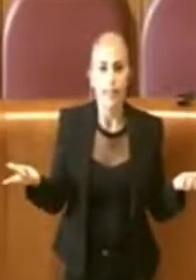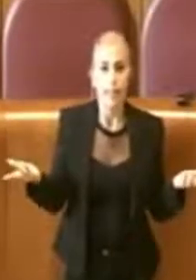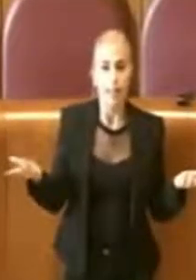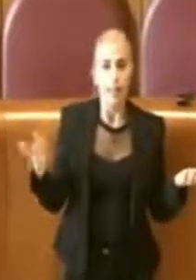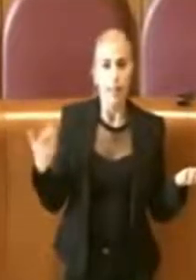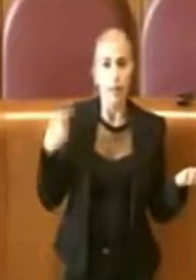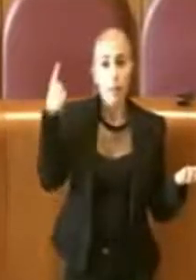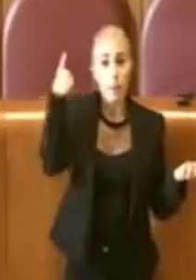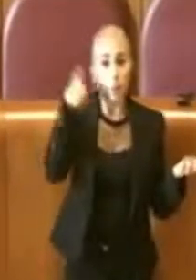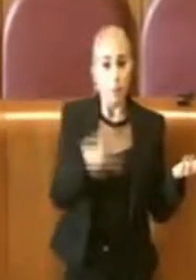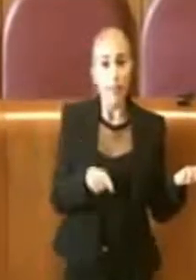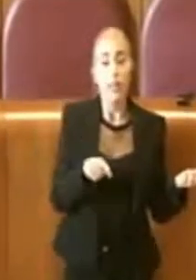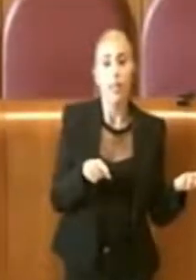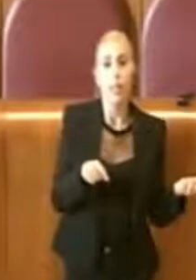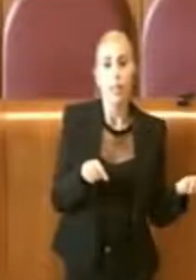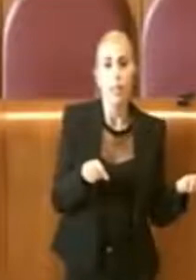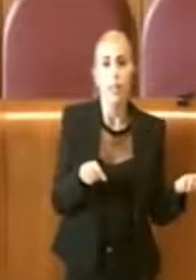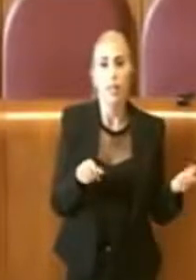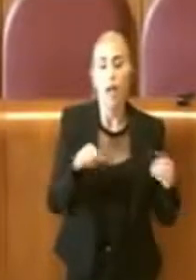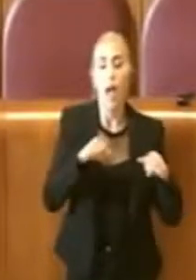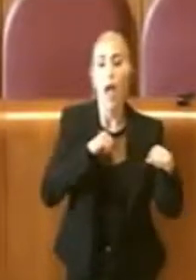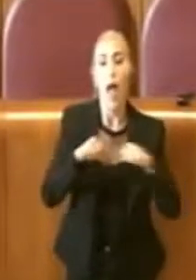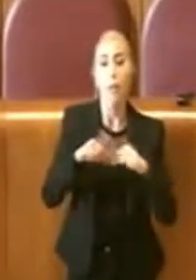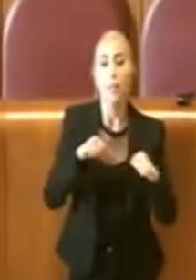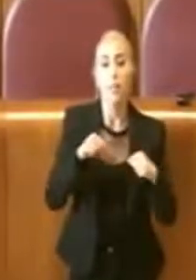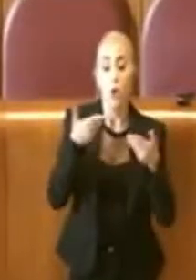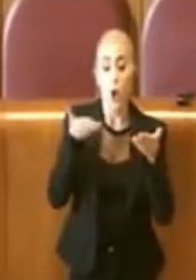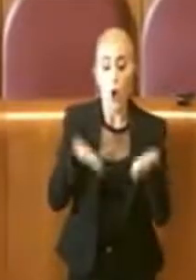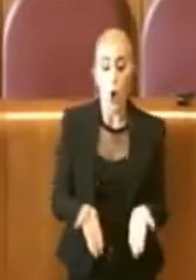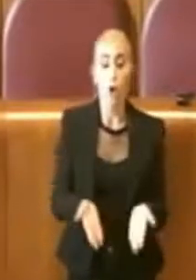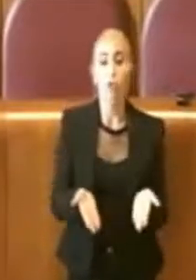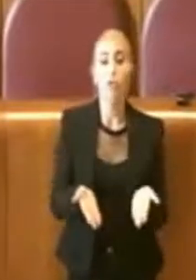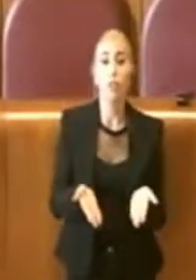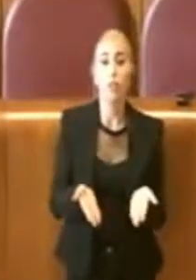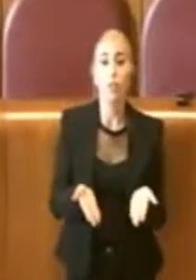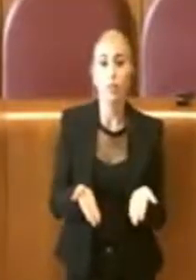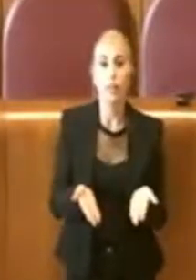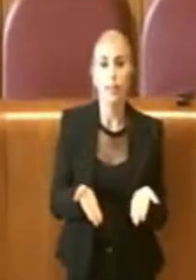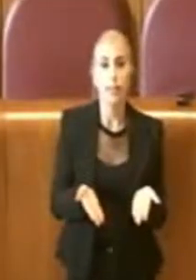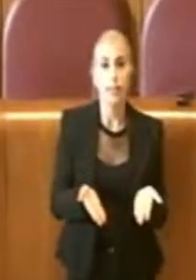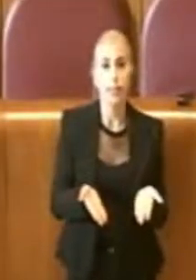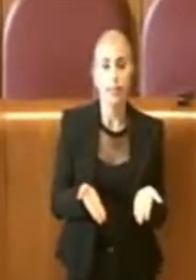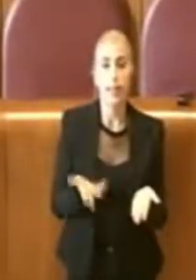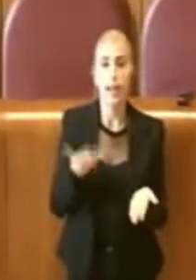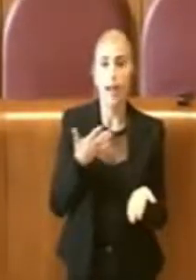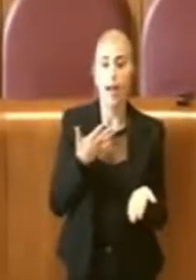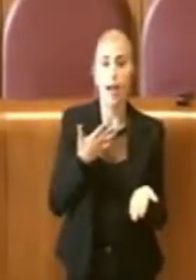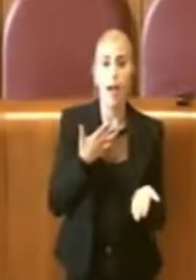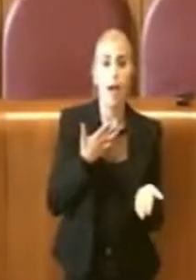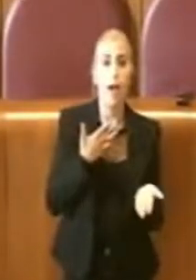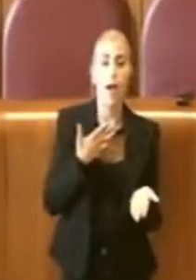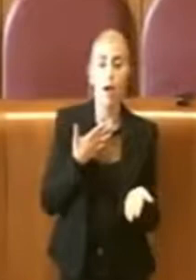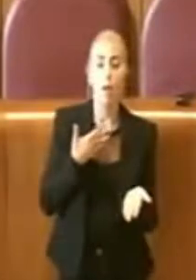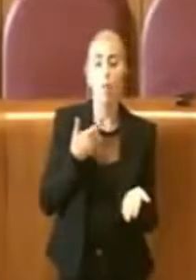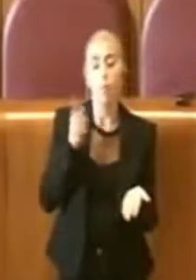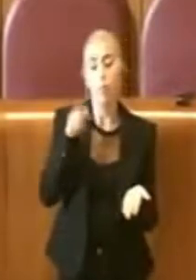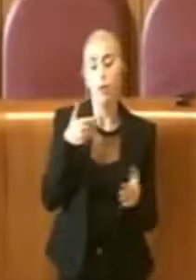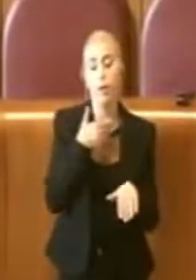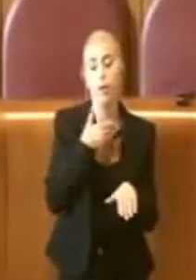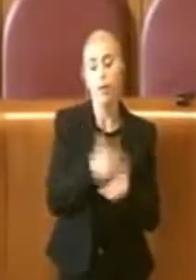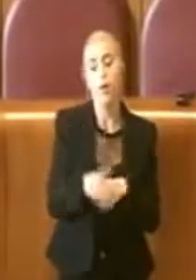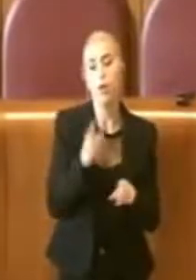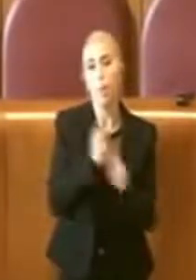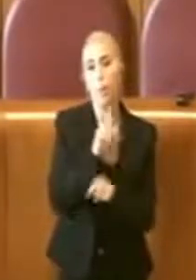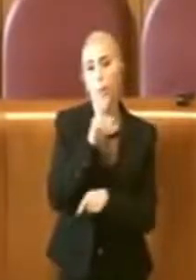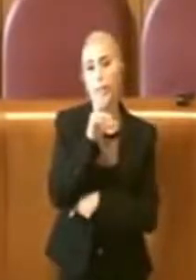Dunque, l'amministrazione oggi ha, anche se in ritardo, questo dobbiamo